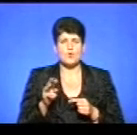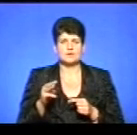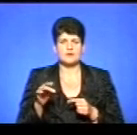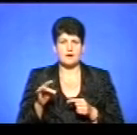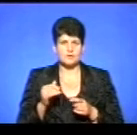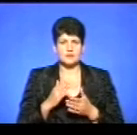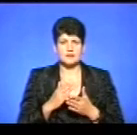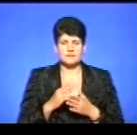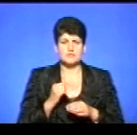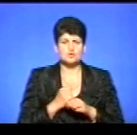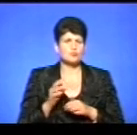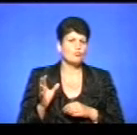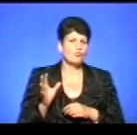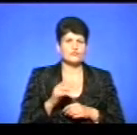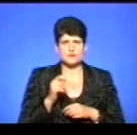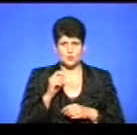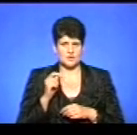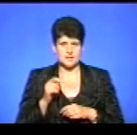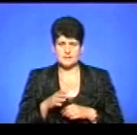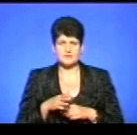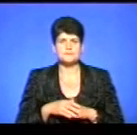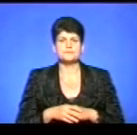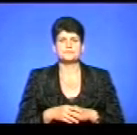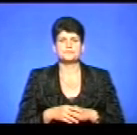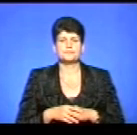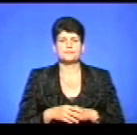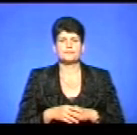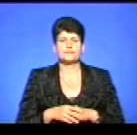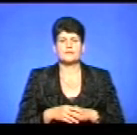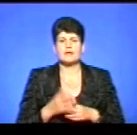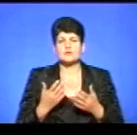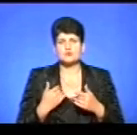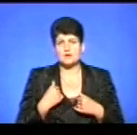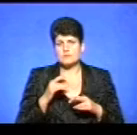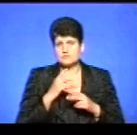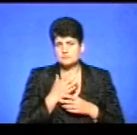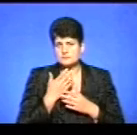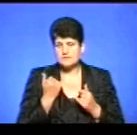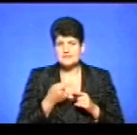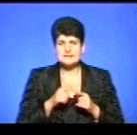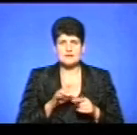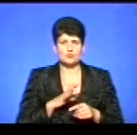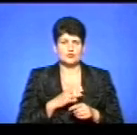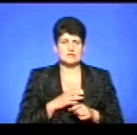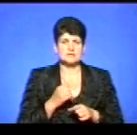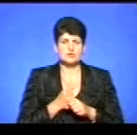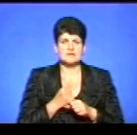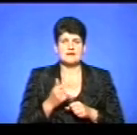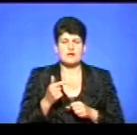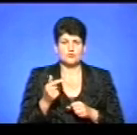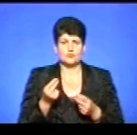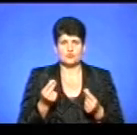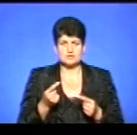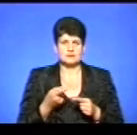сам онлайн-ресурс, він працює по всій Україні, і, відповідно, скільки я, можливо, не помиляюся, це був зроблений за грантові кошти. Тобто, є модератори, які